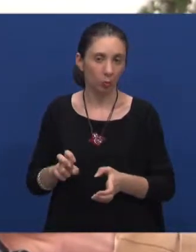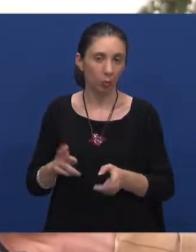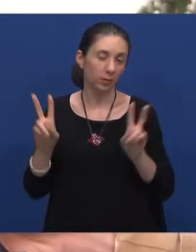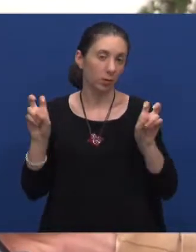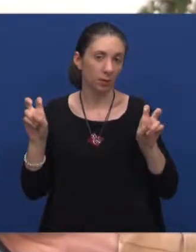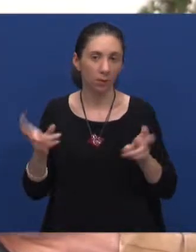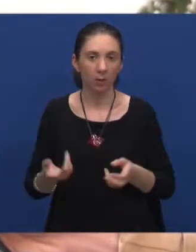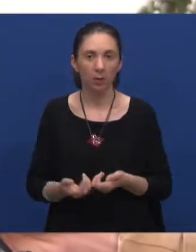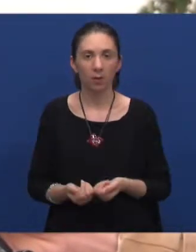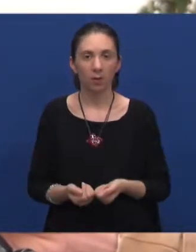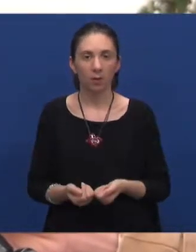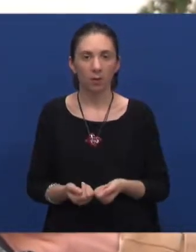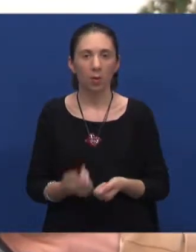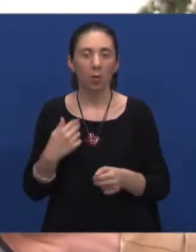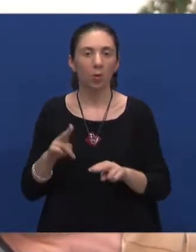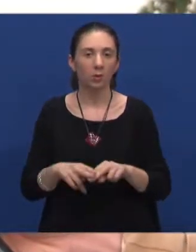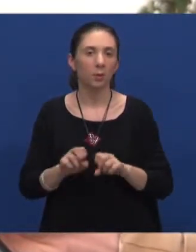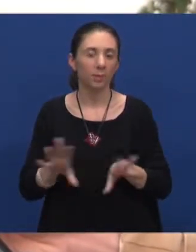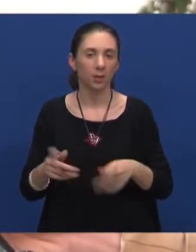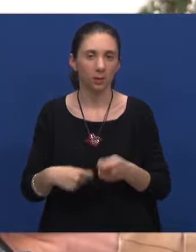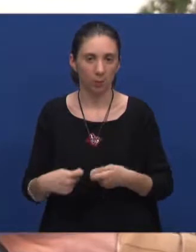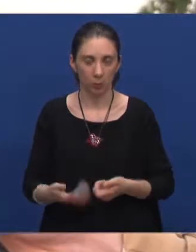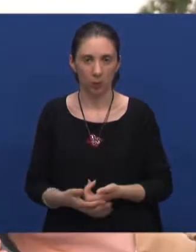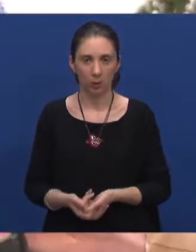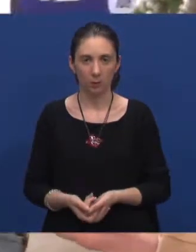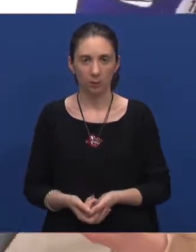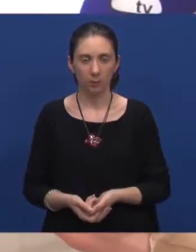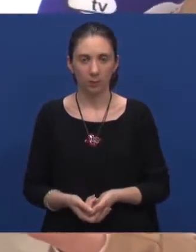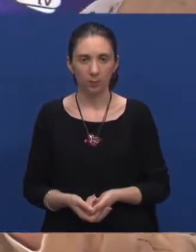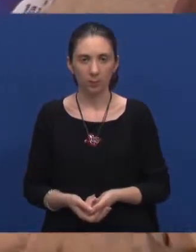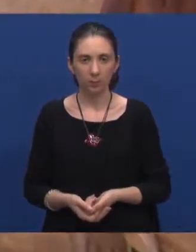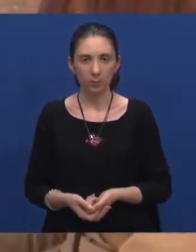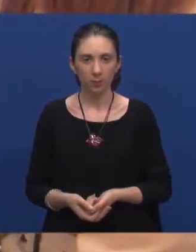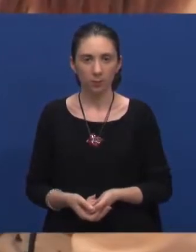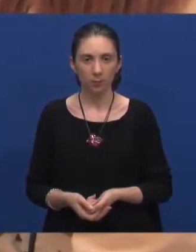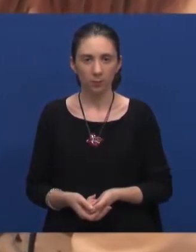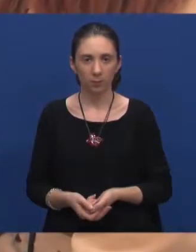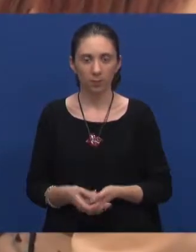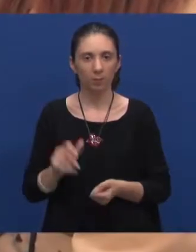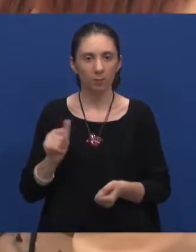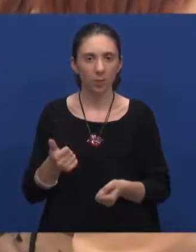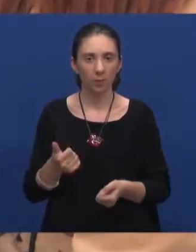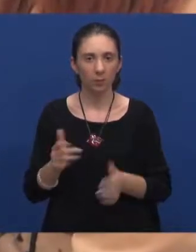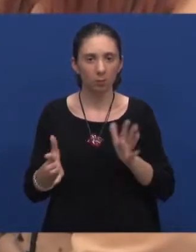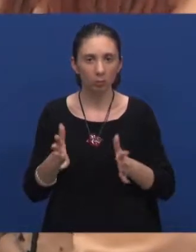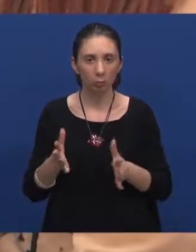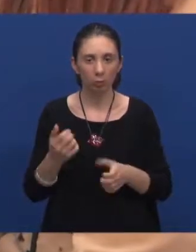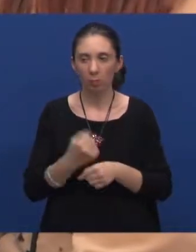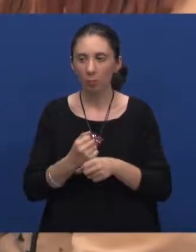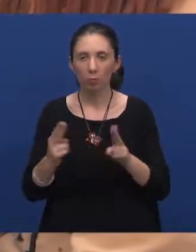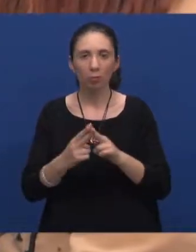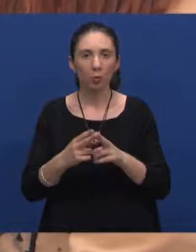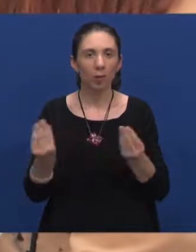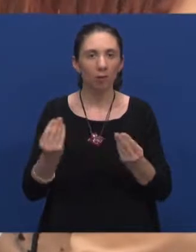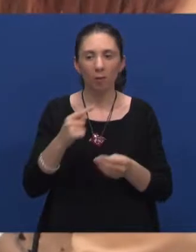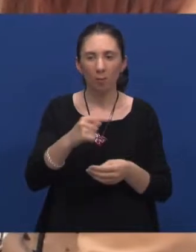navodnicima, jel, odnosno, ostala sam bez posla. A, jesi se možda na poslu susretala s